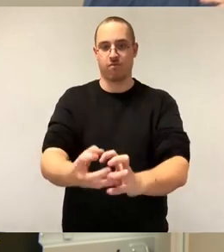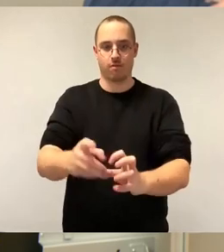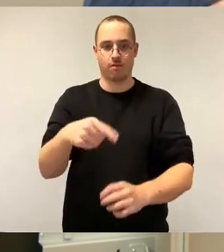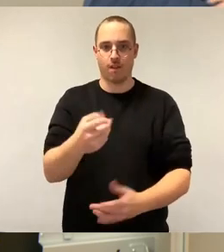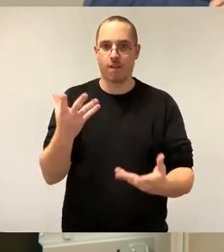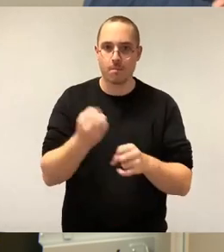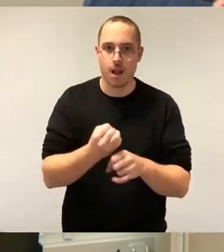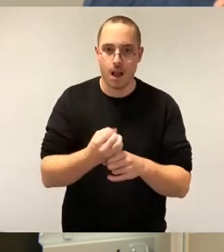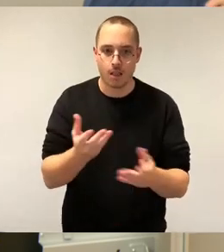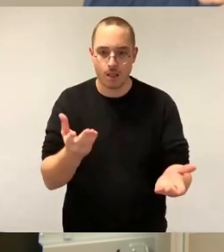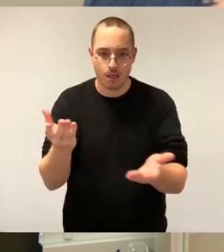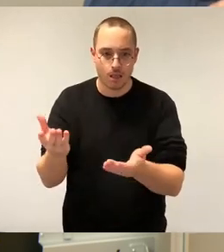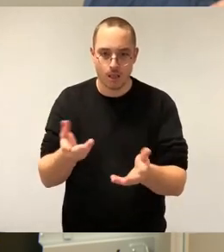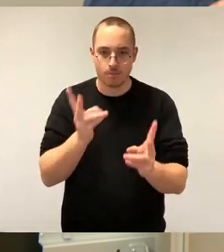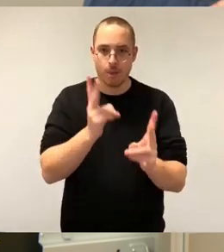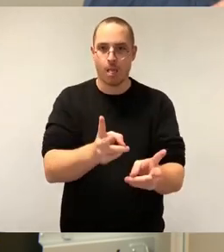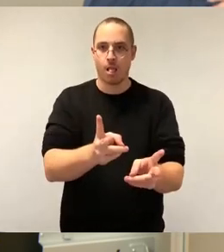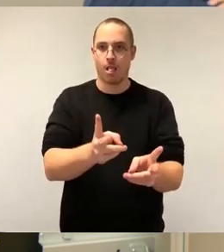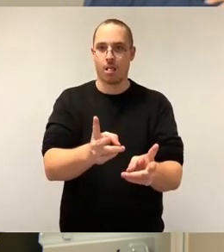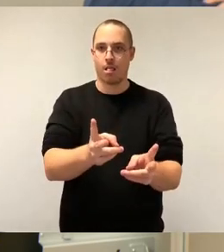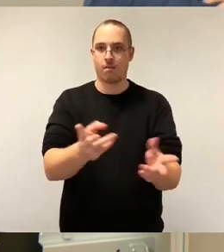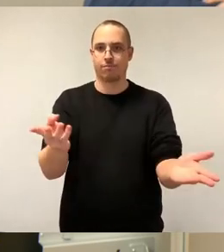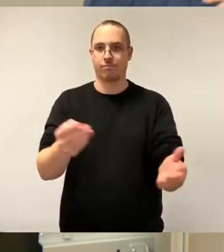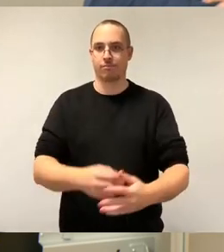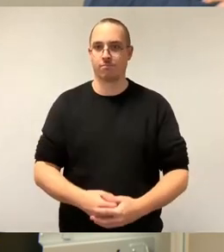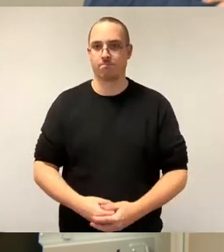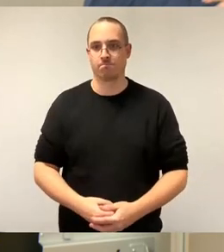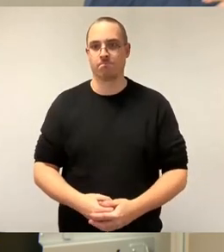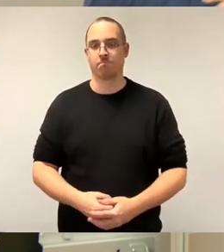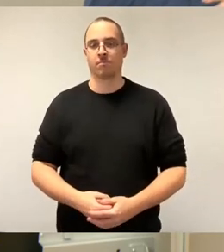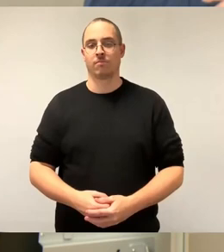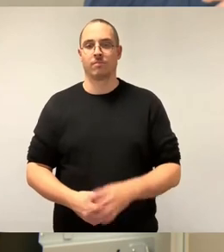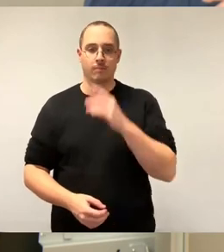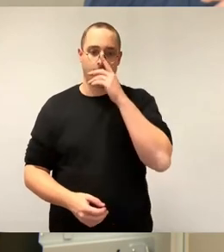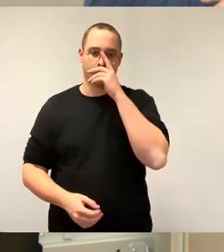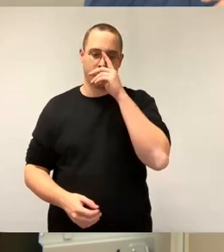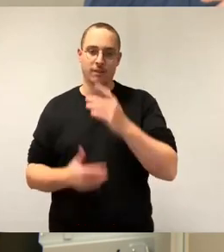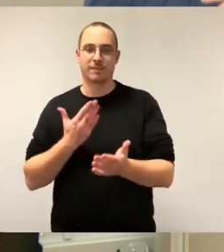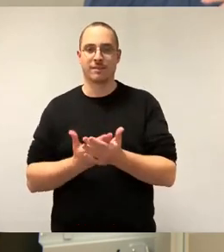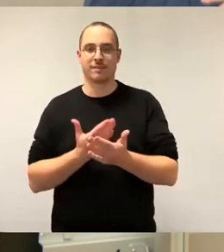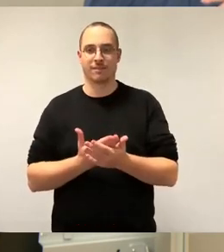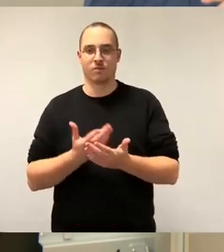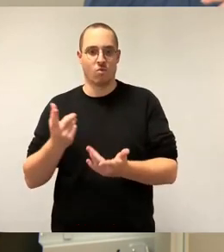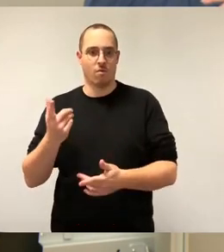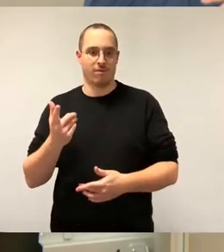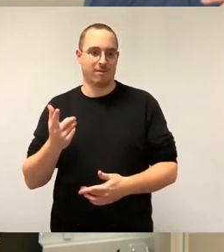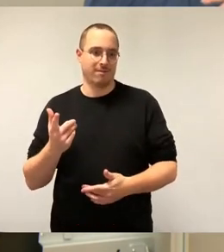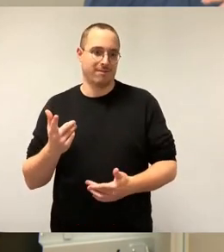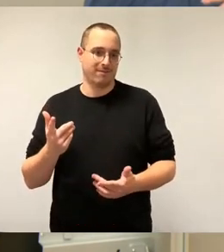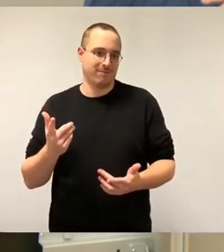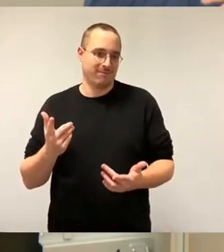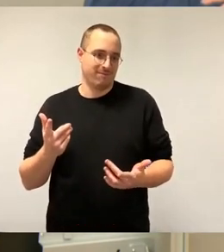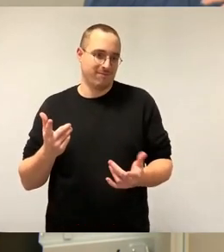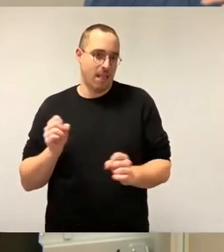heißt also noch nicht mal alles oder nichts. Und das würde zumindest eine 50-prozentige Gewinnchance bedeuten. Das, was hier